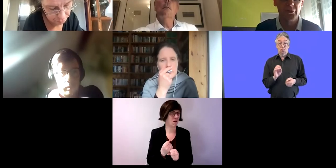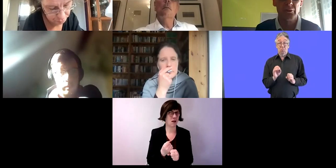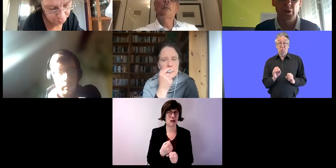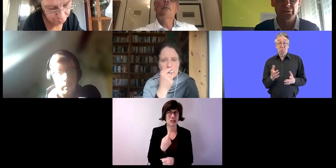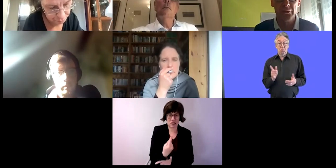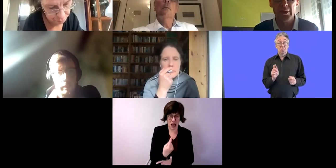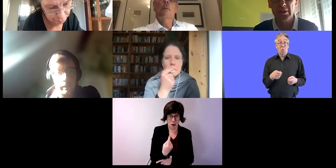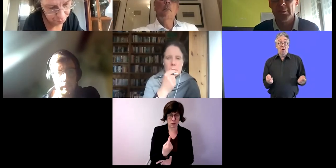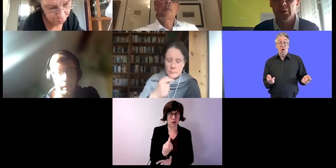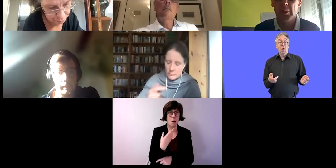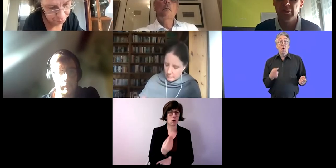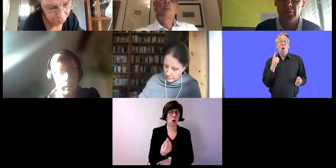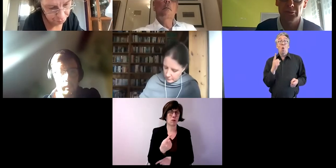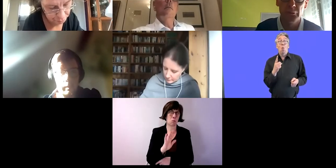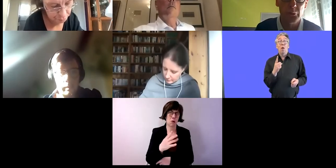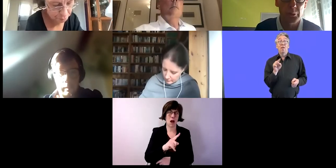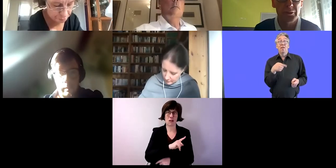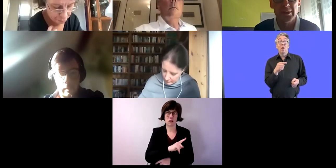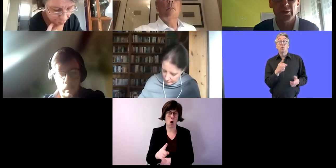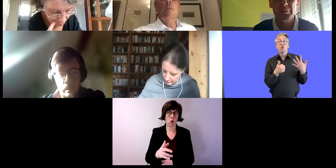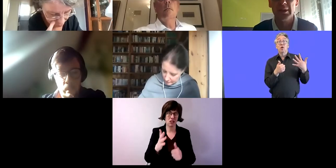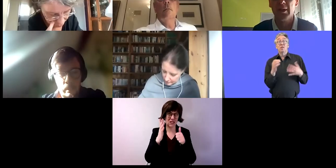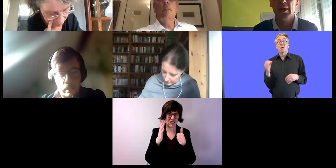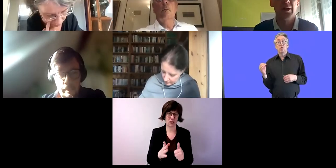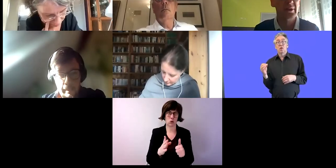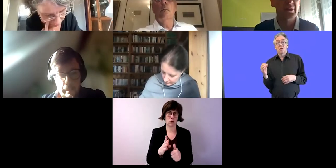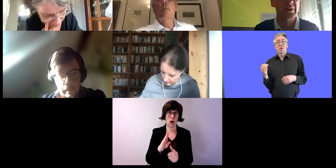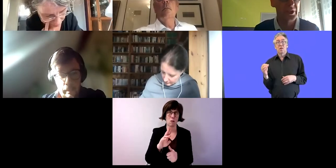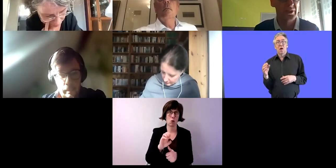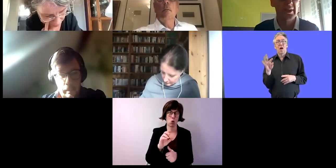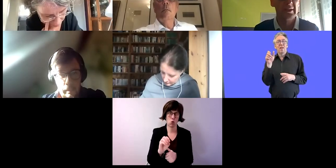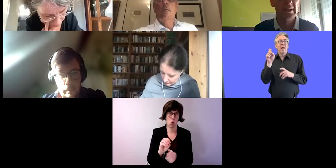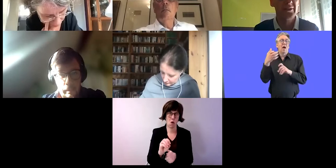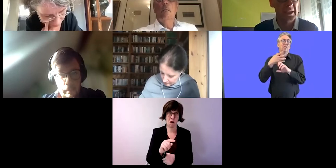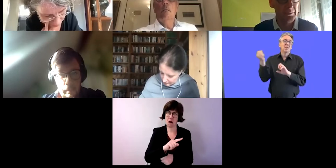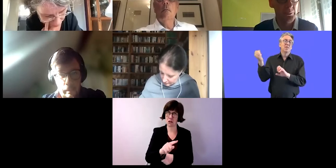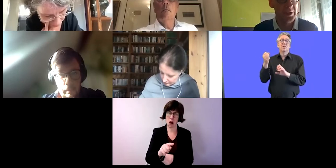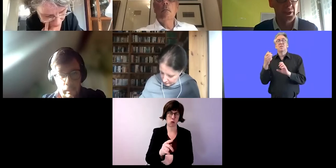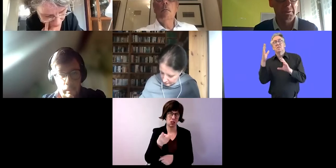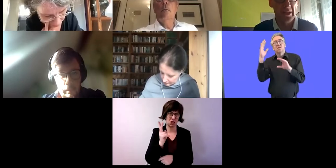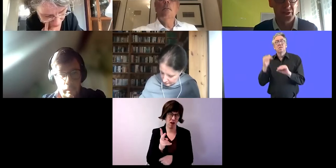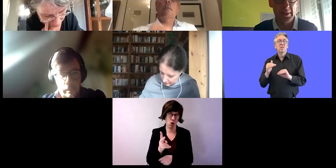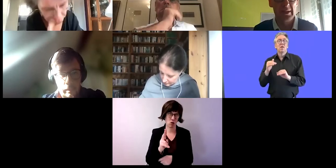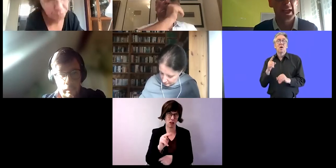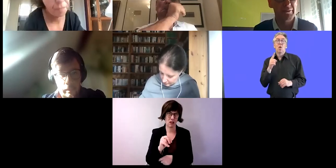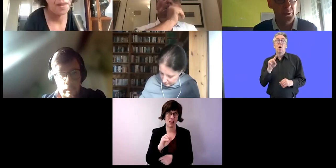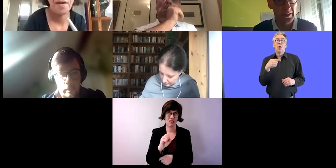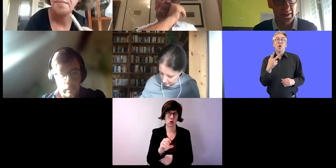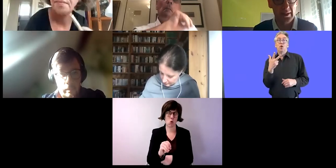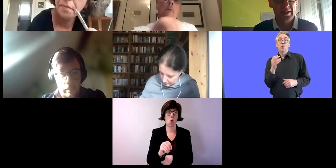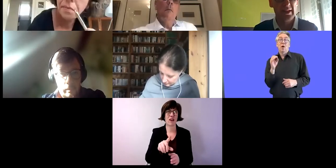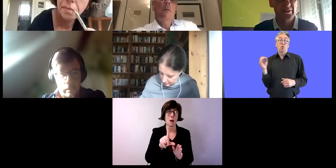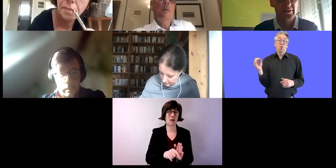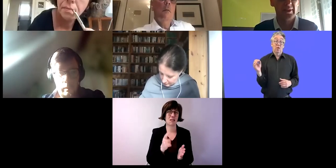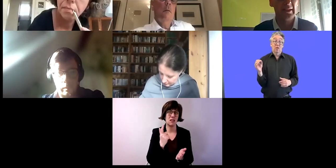etwa 1.600 brutto, vielleicht 1.200 netto. Das ist der Mindestlohn